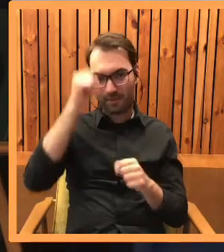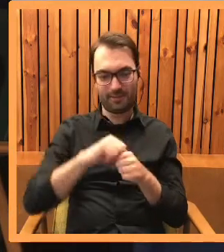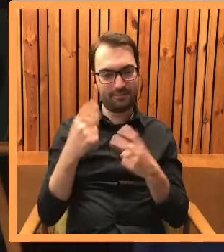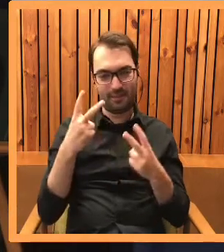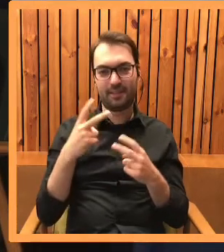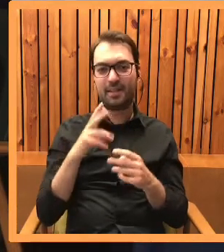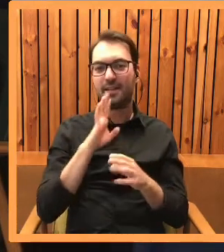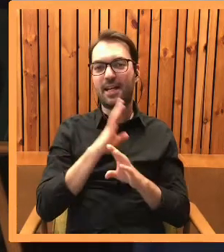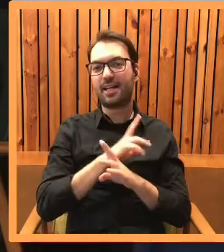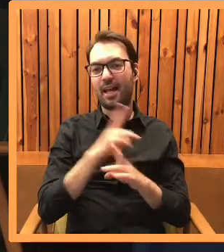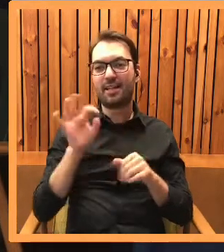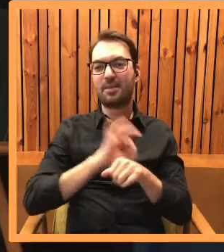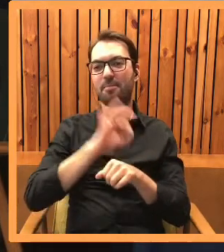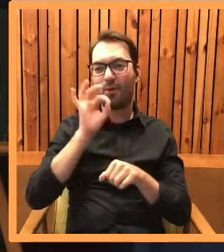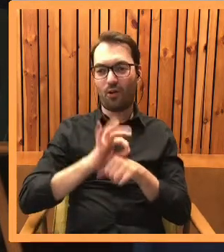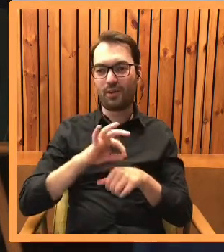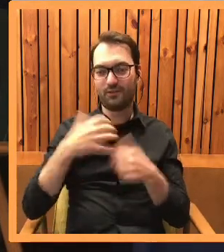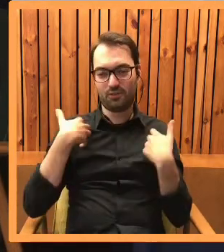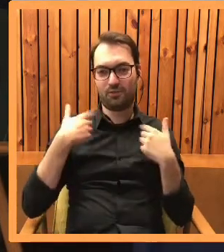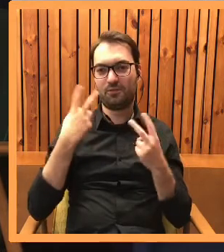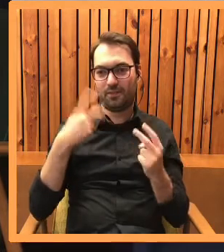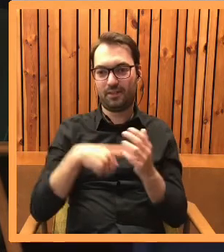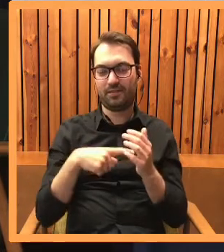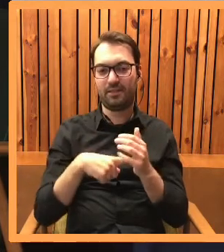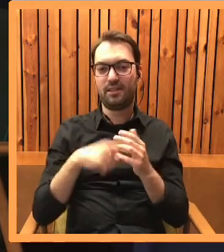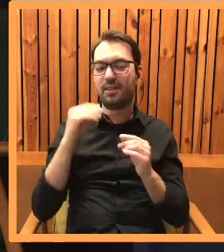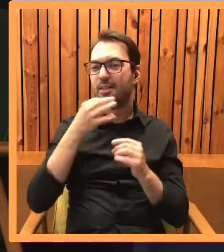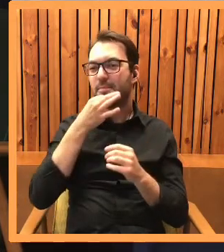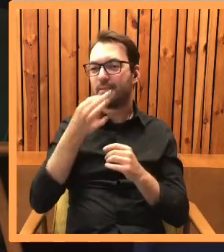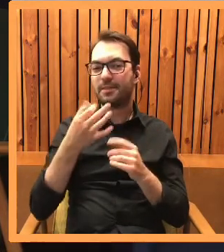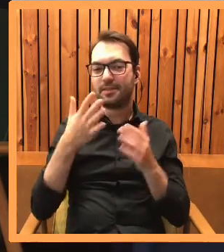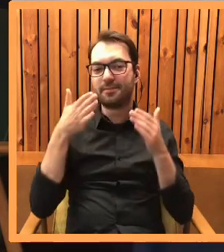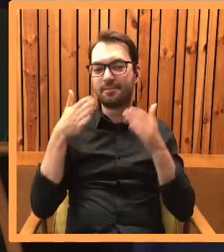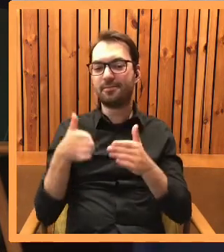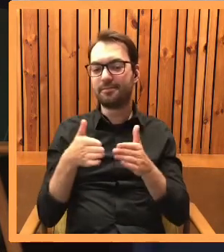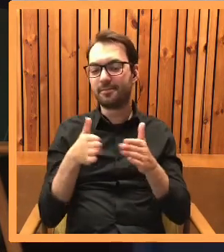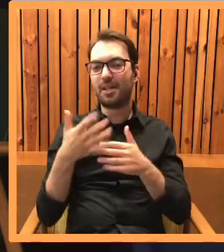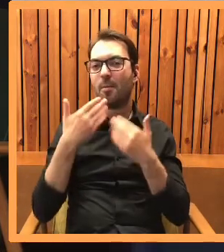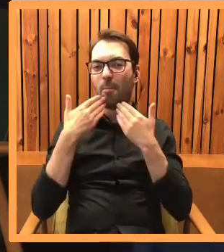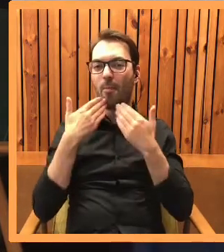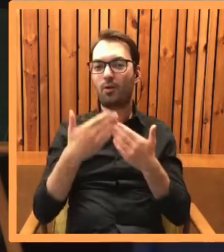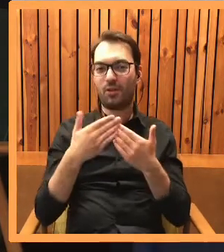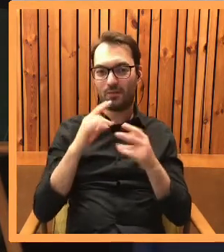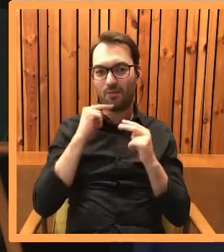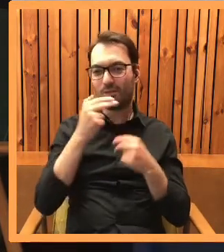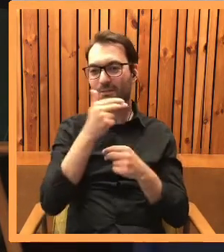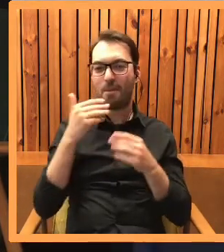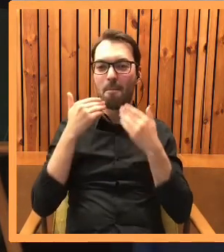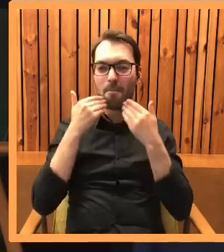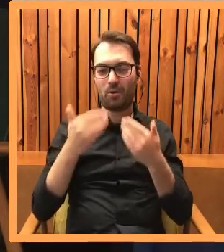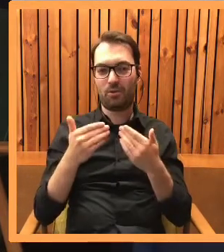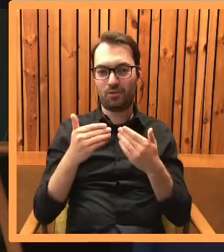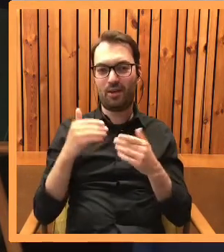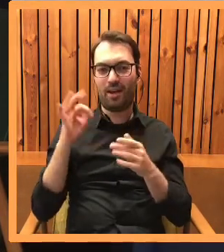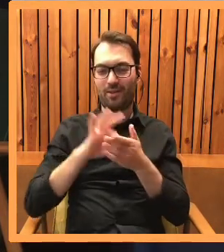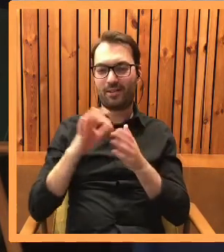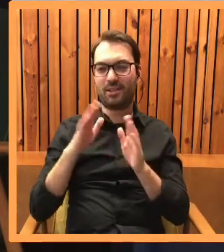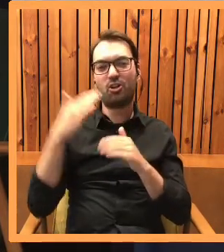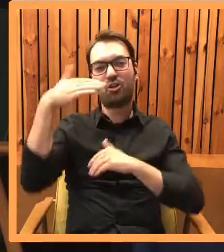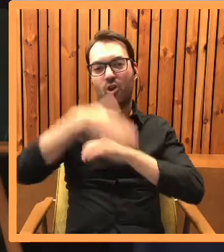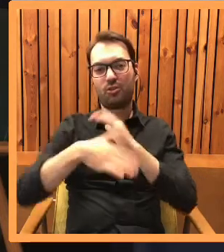każdym projekcie, który chcemy zrealizować. Skupię się jeszcze na chwilę na podziękowaniach, które są na końcu książki Ja Cię kocham, a Ty miał.